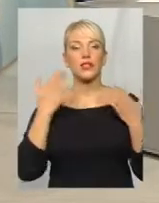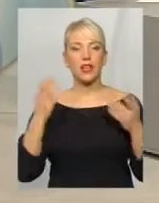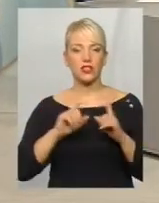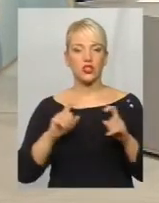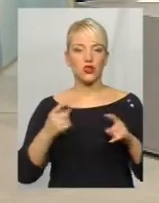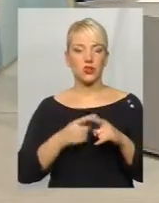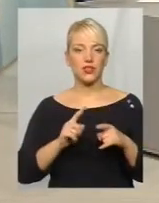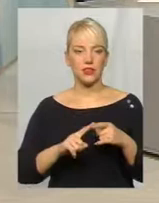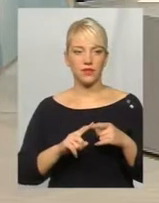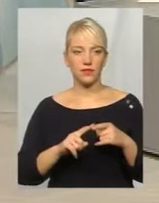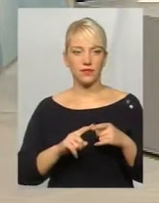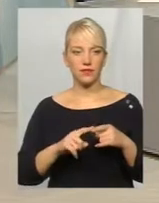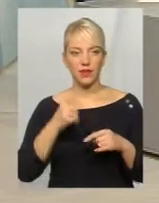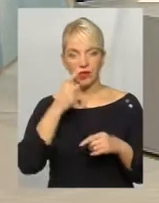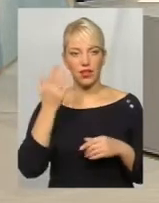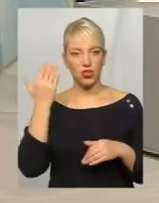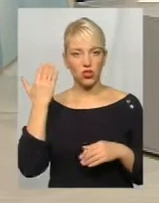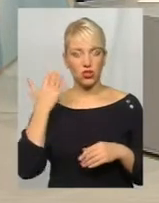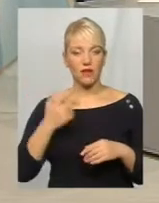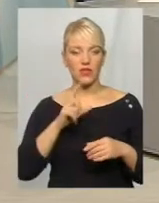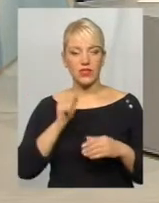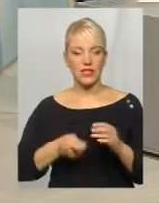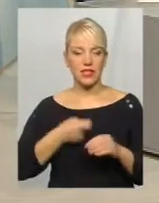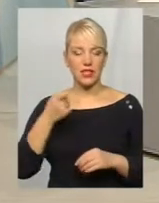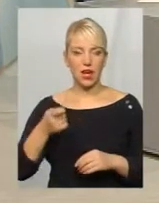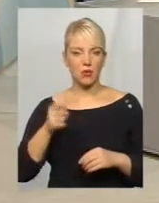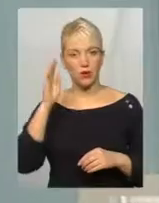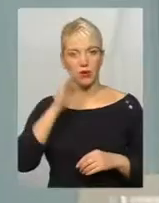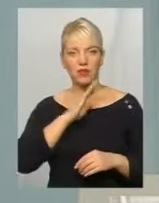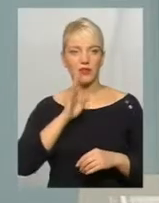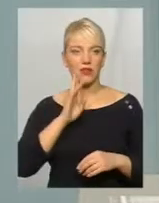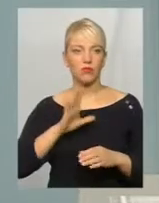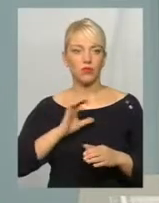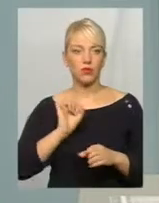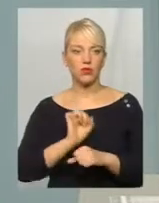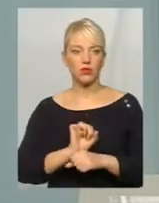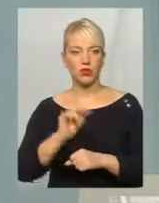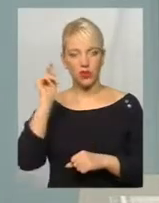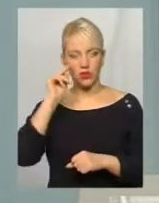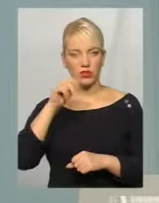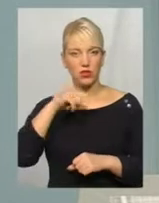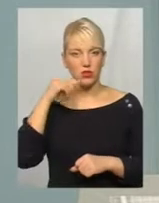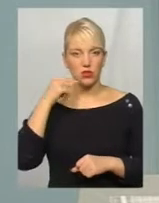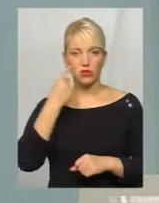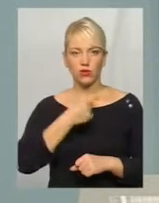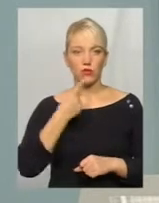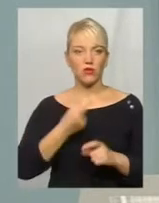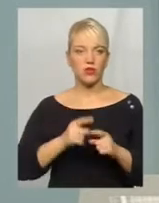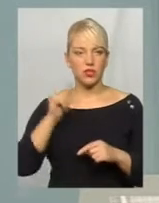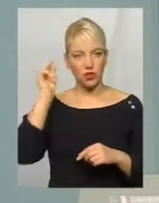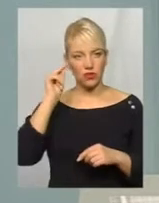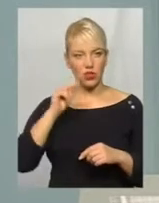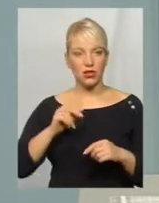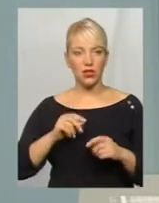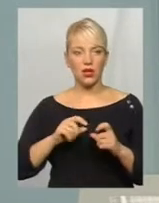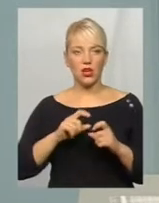це буквально нещодавно, за заявами батьків, було призупинено вивчення російської мови, це навчально-виховний